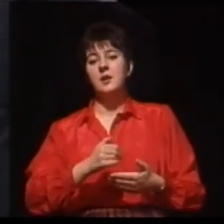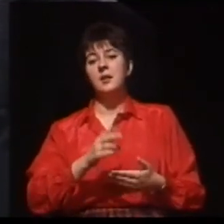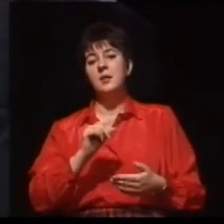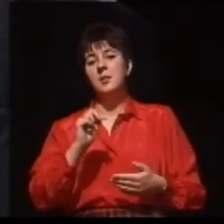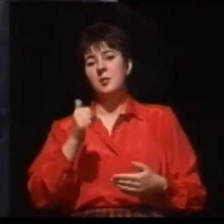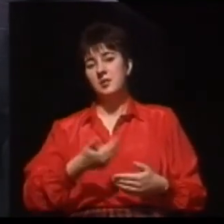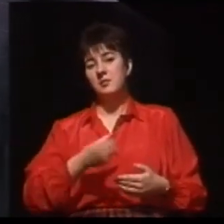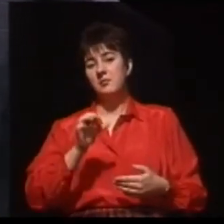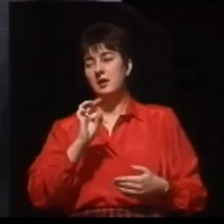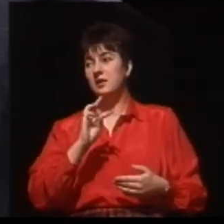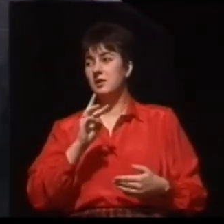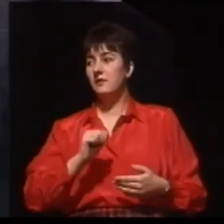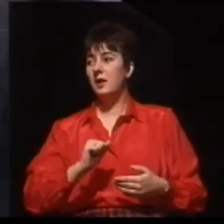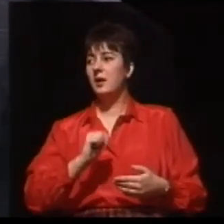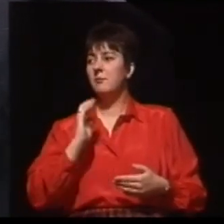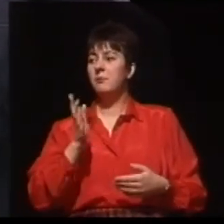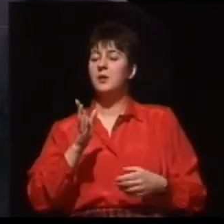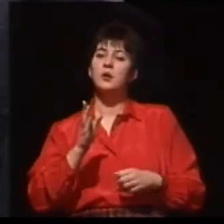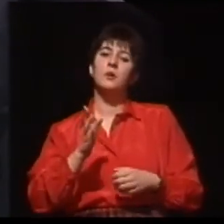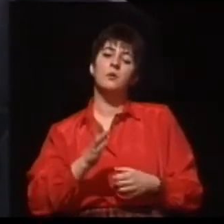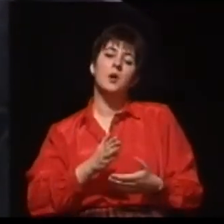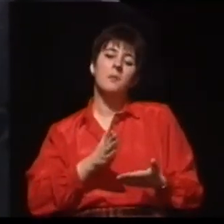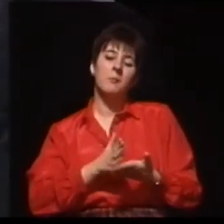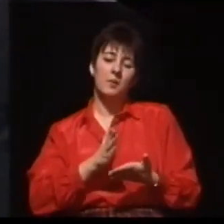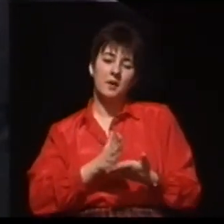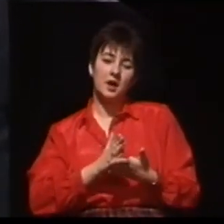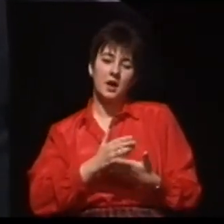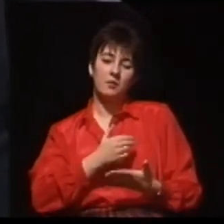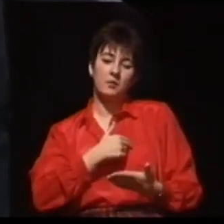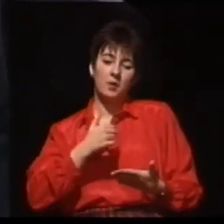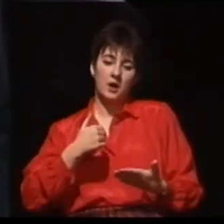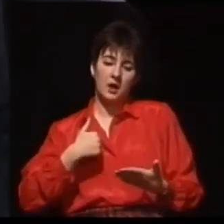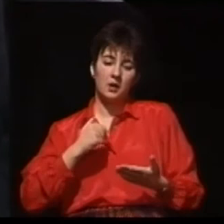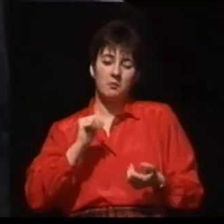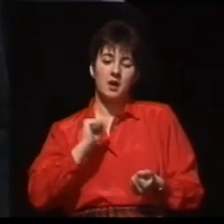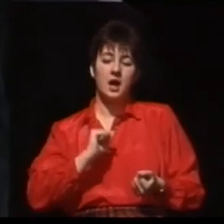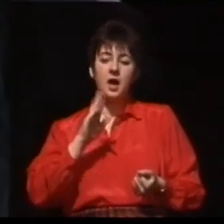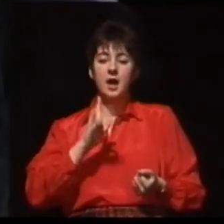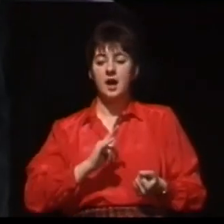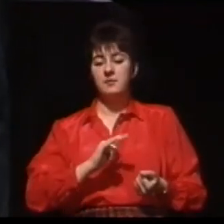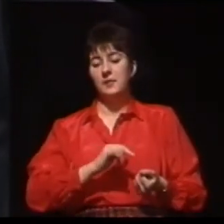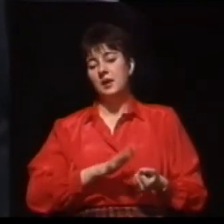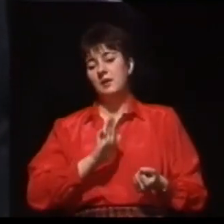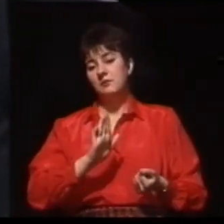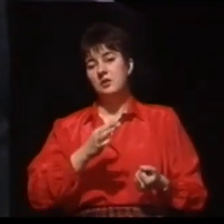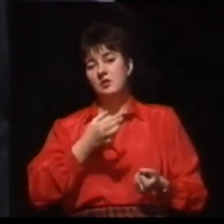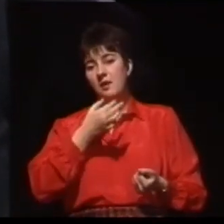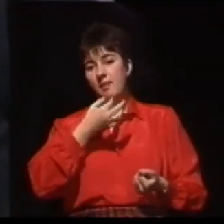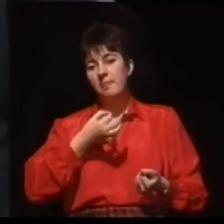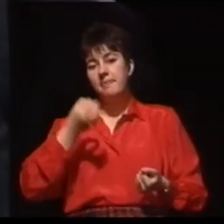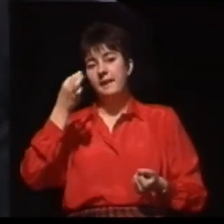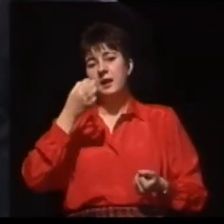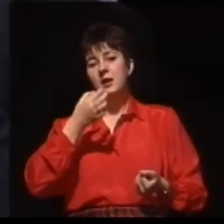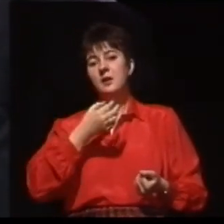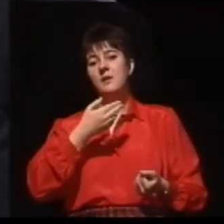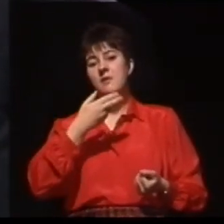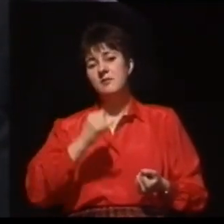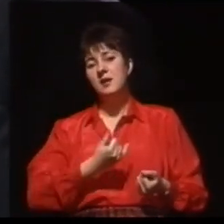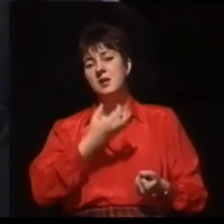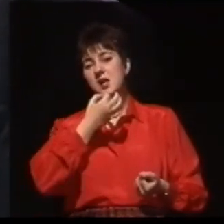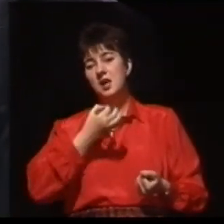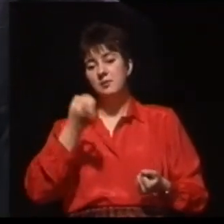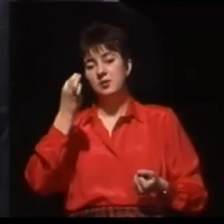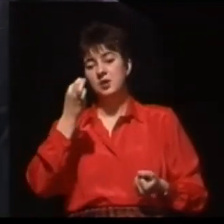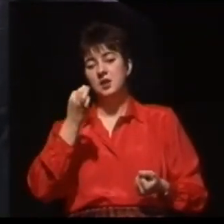żeby przy jej rozwoju cały czas mieć najlepszy produkt, taki sam, jaki jest wytwarzany czy w Belgii, czy